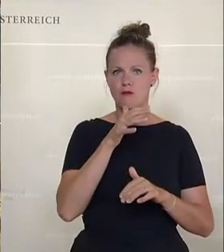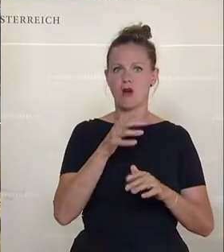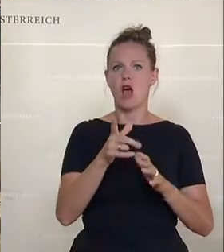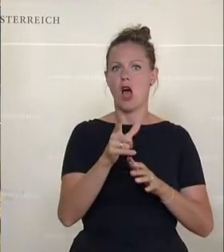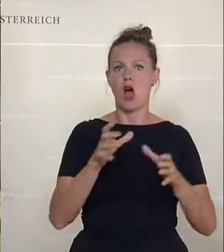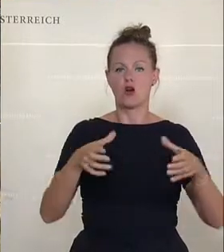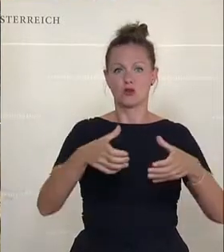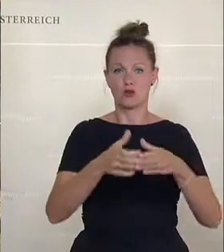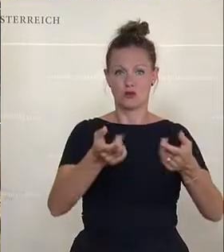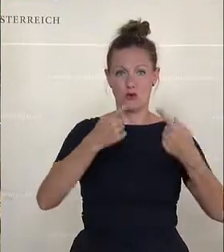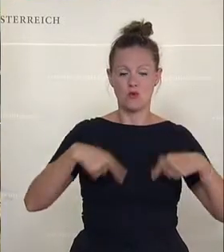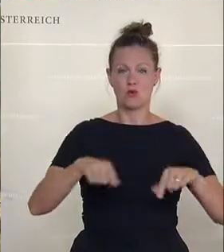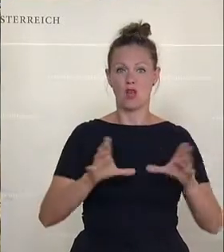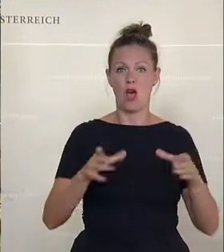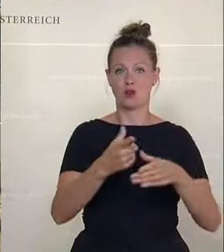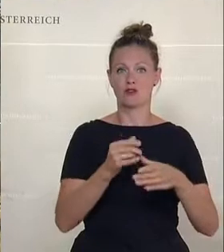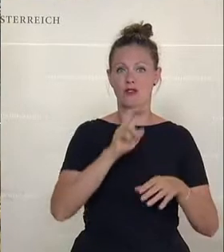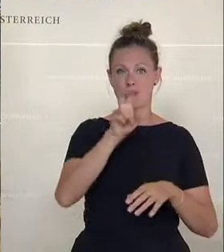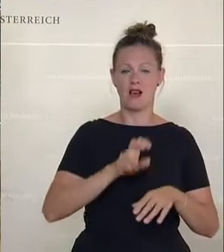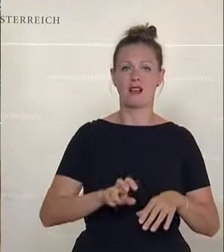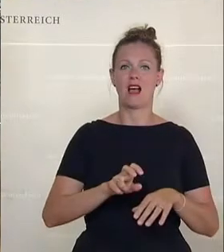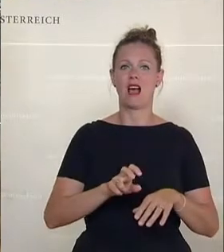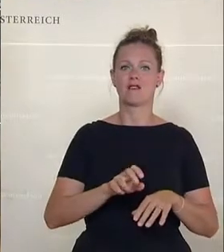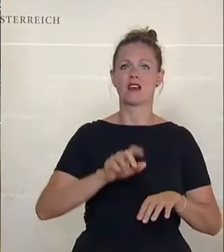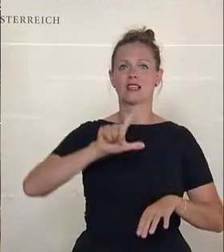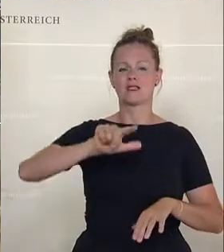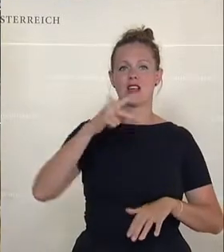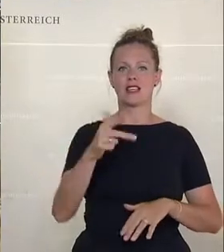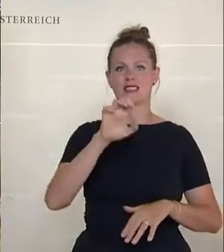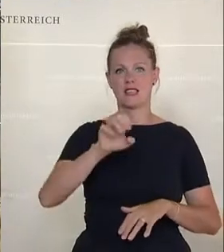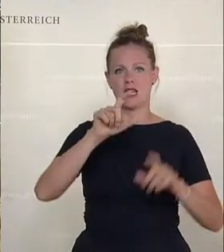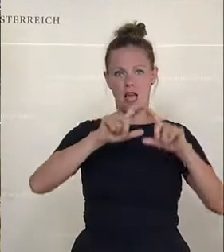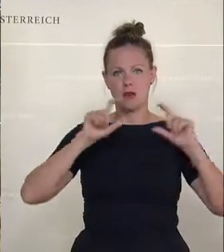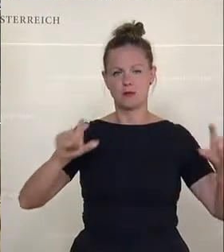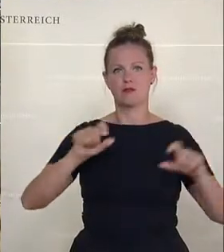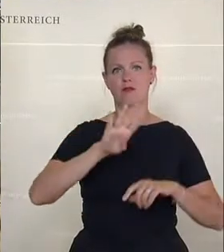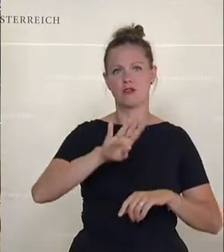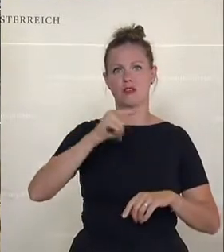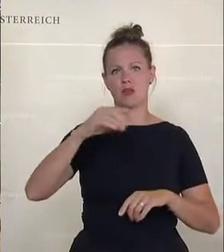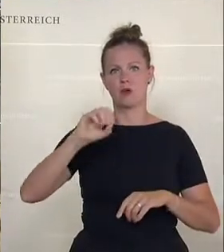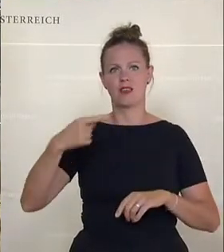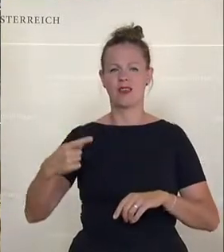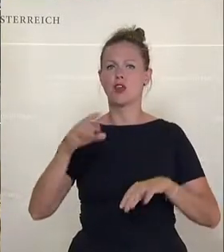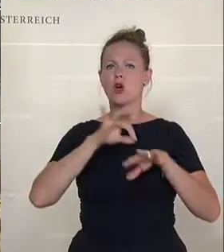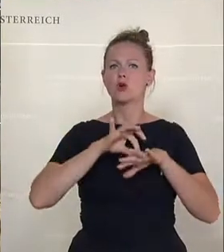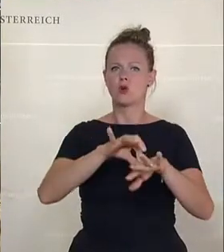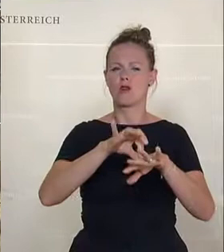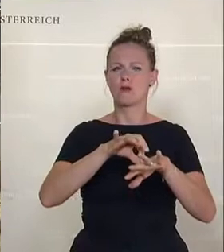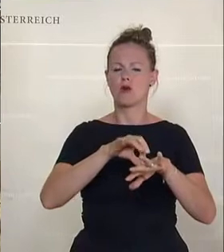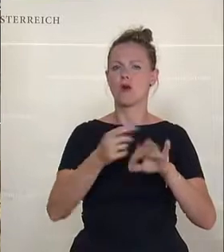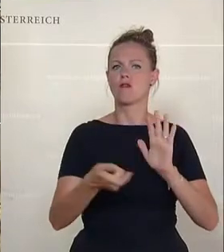Rechnungshofausschusses, geht es um den Bericht des kleinen U-Ausschusses. Der Unterausschuss des Rechnungshofs, also auch der kleine U-Ausschuss,